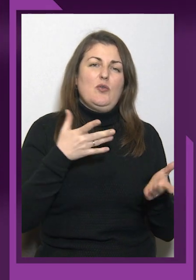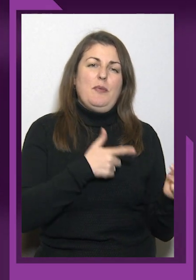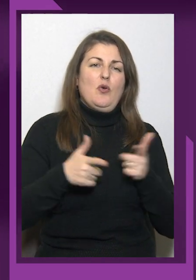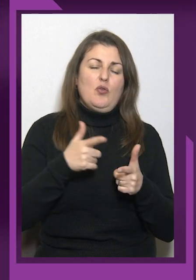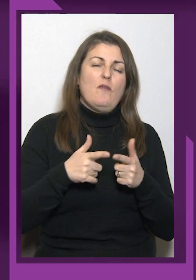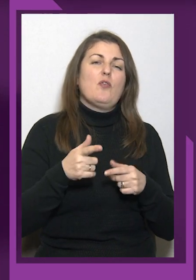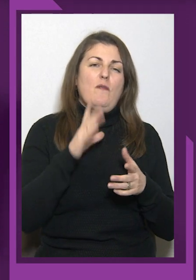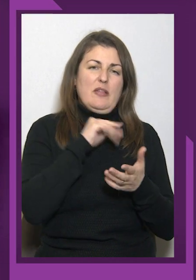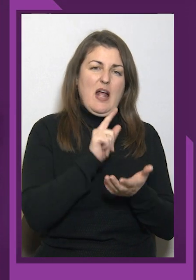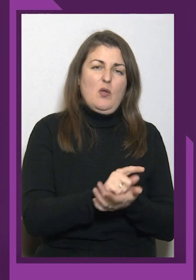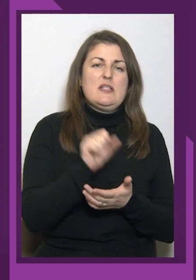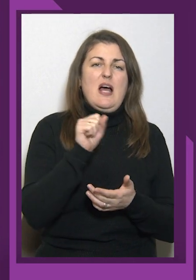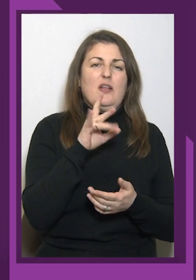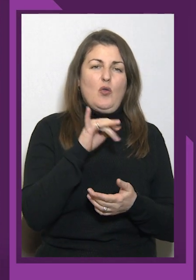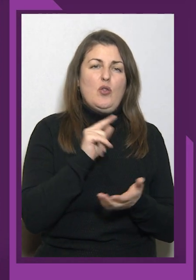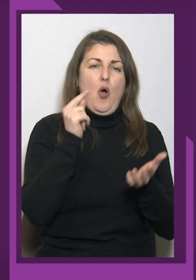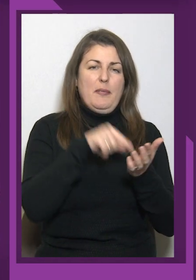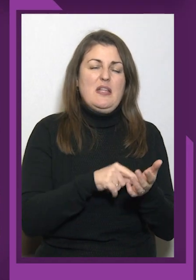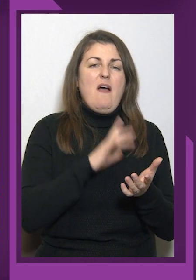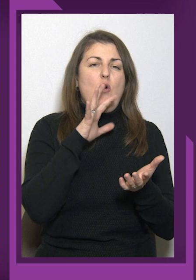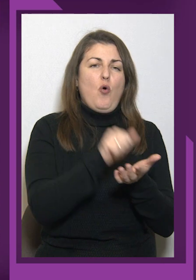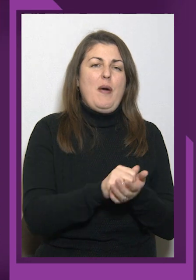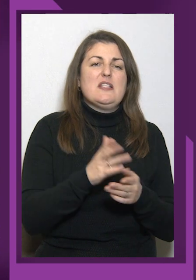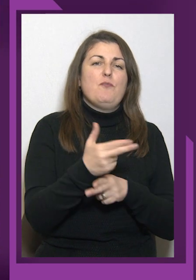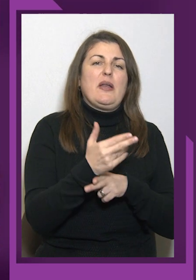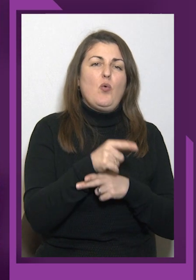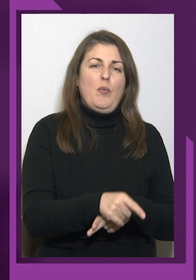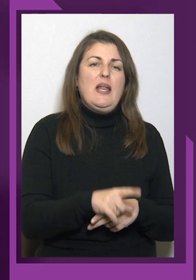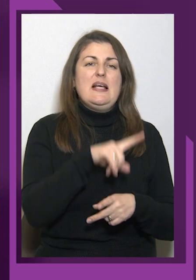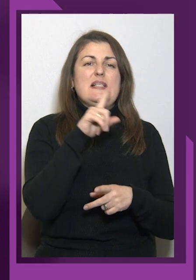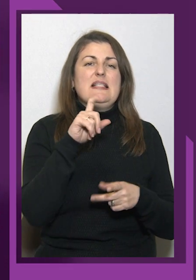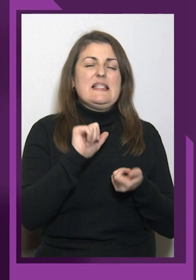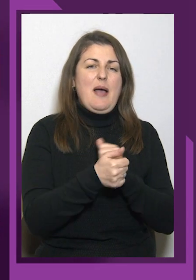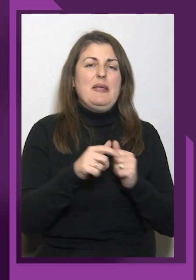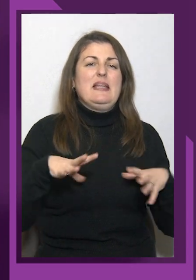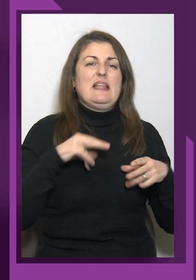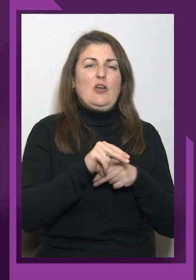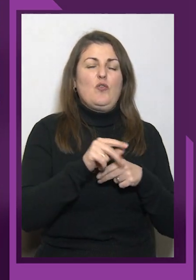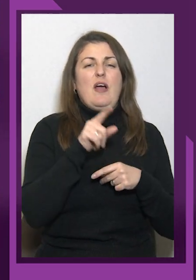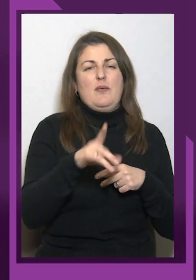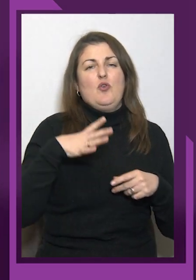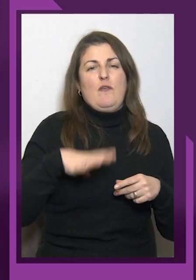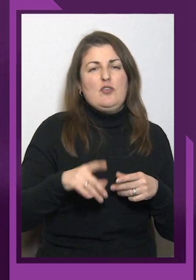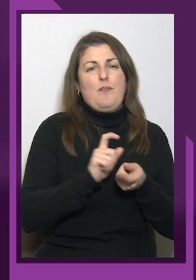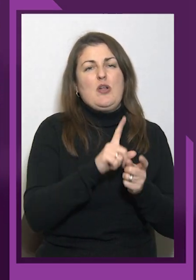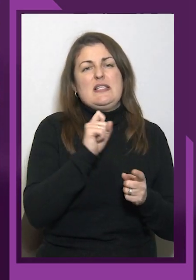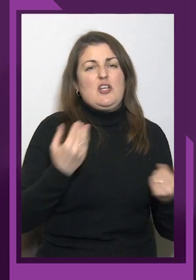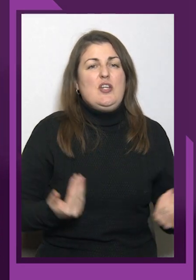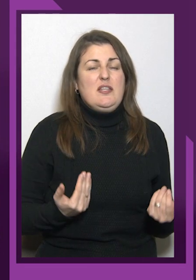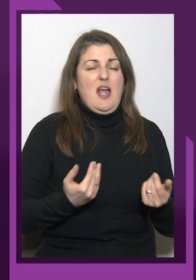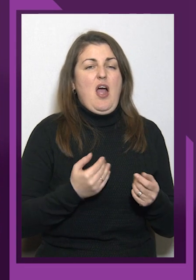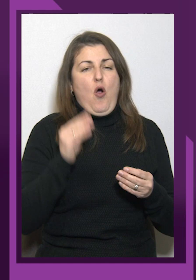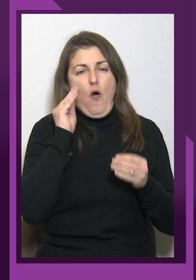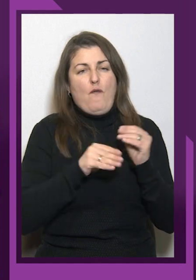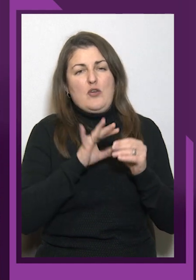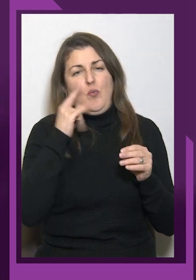Маріуполі. Замість тренувань йому довелось боротися за життя, ховаючись у підвалах. Лише через три місяці він зміг